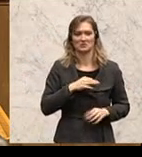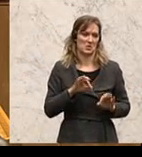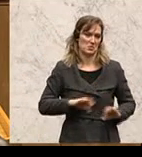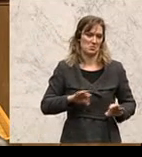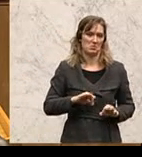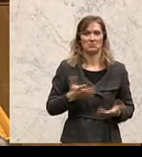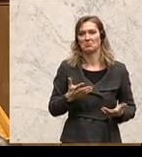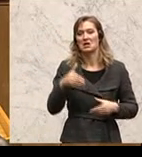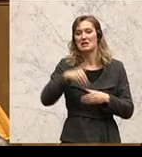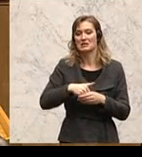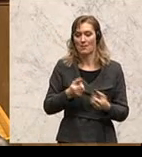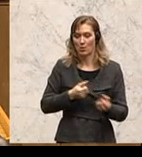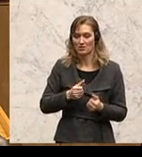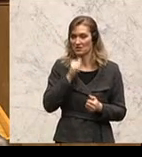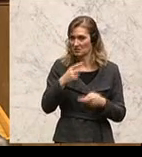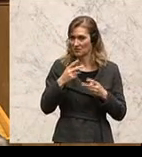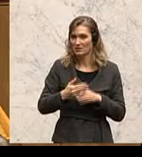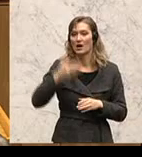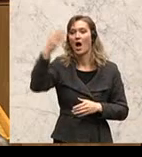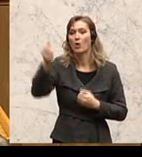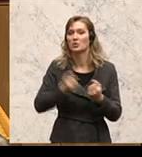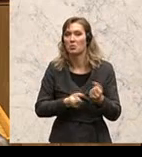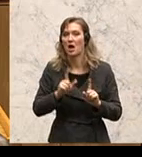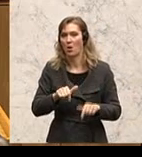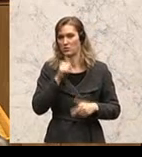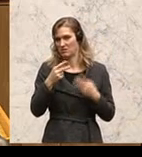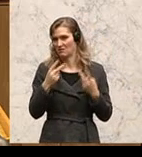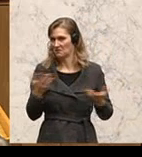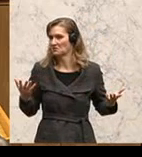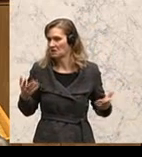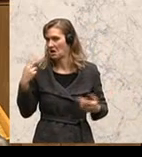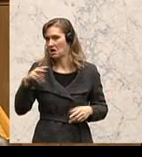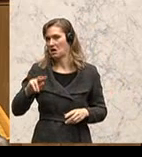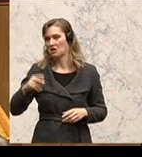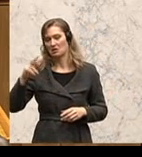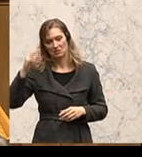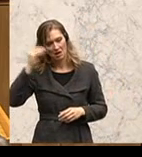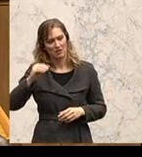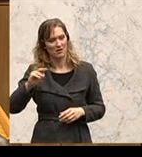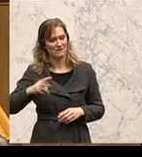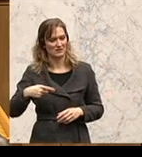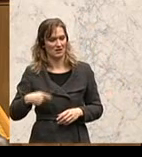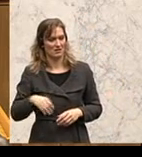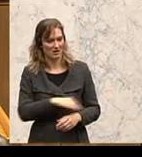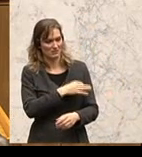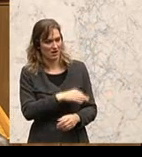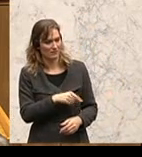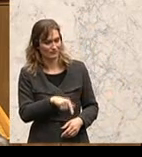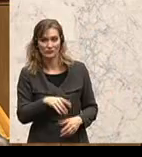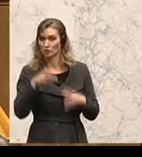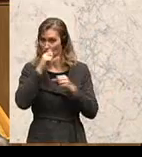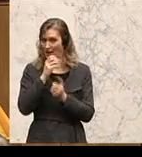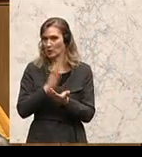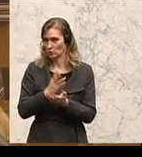außenpolitisch wenig Rolle spielen. Sehr geehrter Herr Vizekanzler, Österreich schweigt bei dieser Christenverfolgung im Nahen Osten